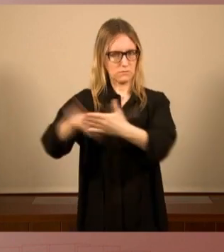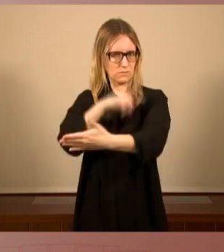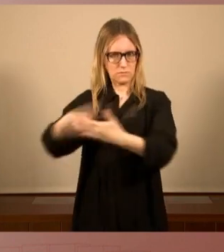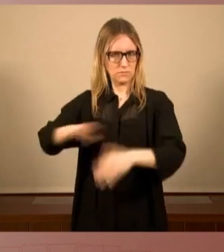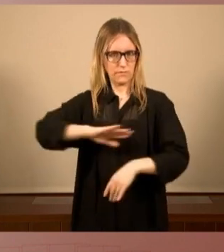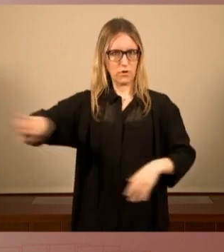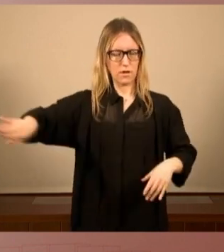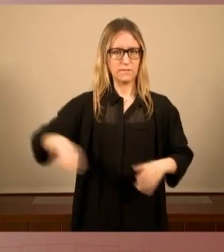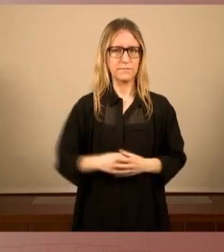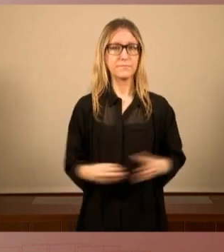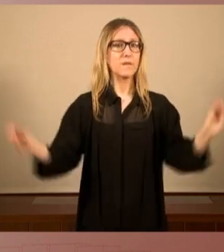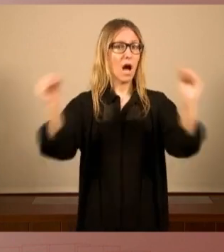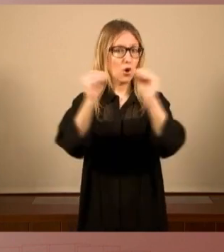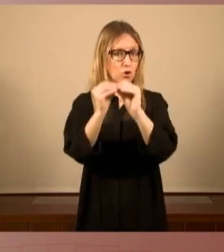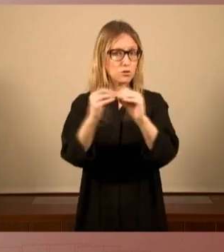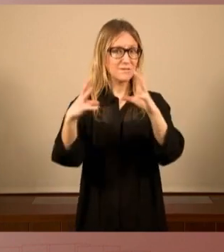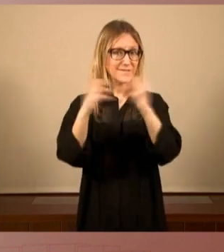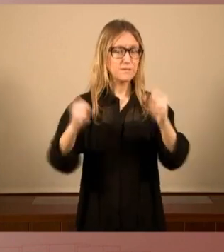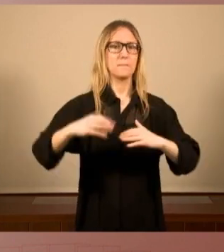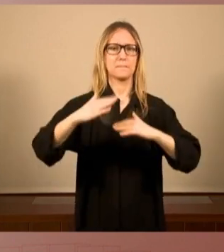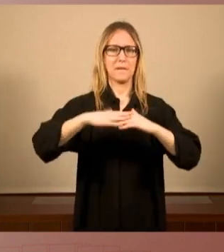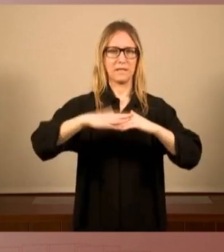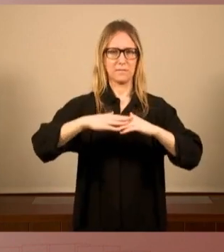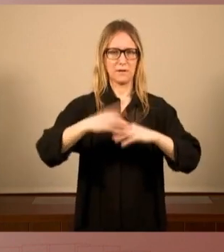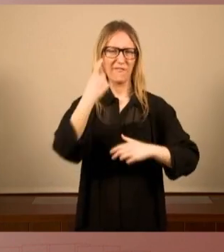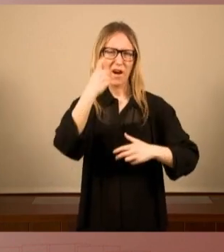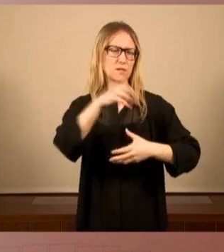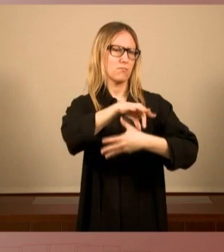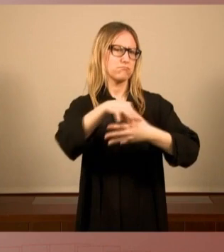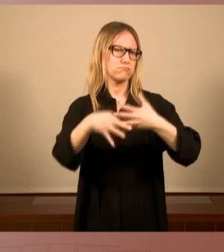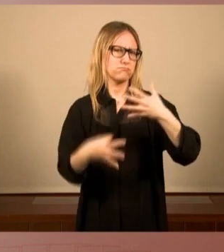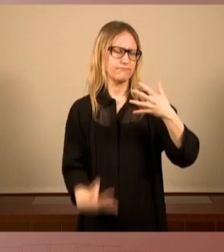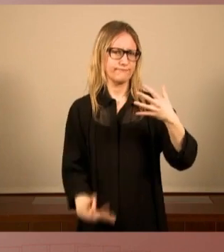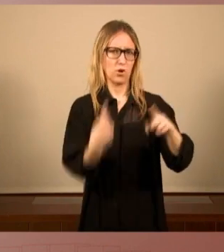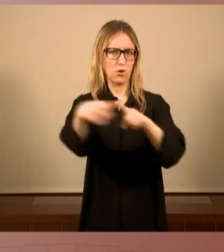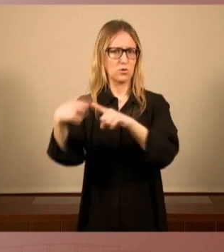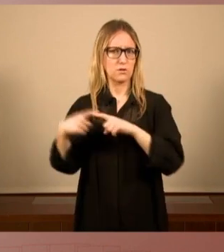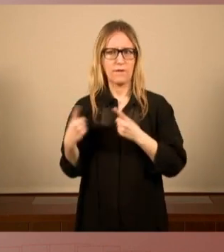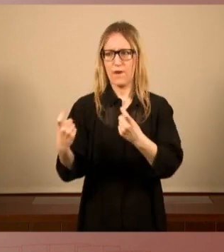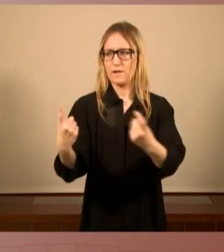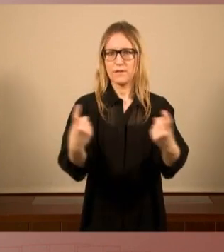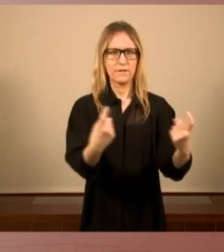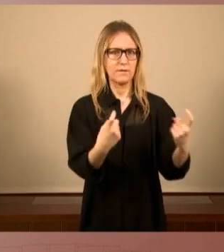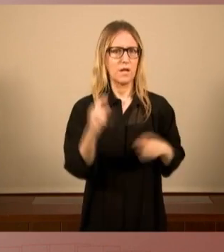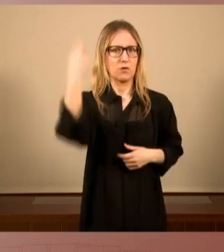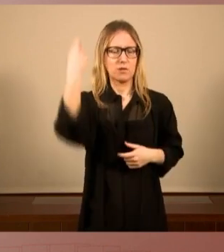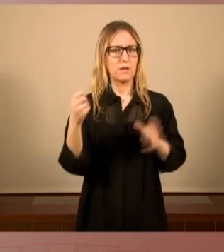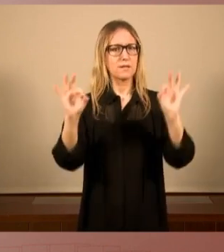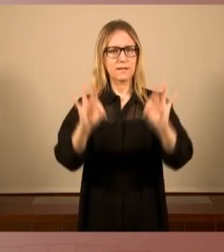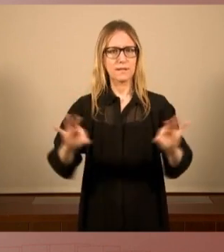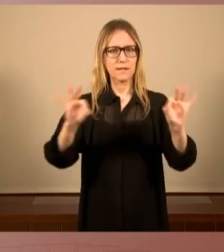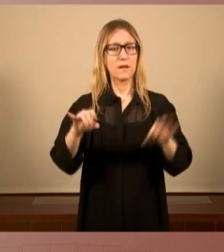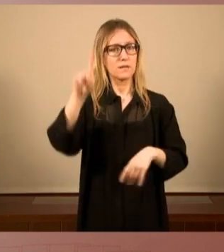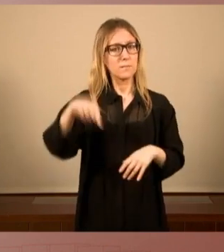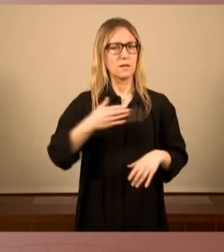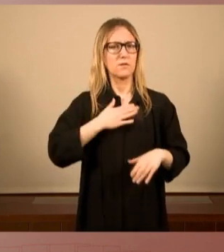Aquest és un acord de mínims. Evidentment, podríem parlar de tot el que no hem aconseguit, però sobretot de quina és la nostra actitud